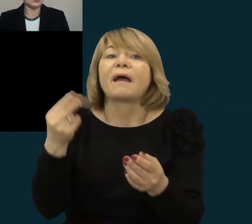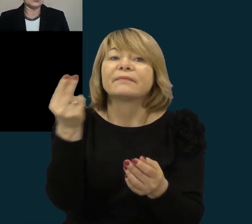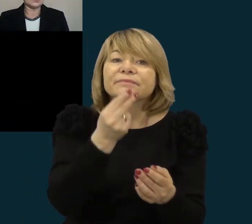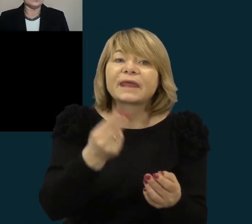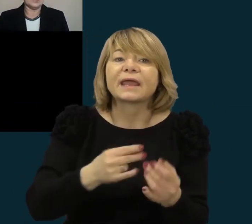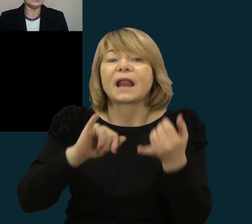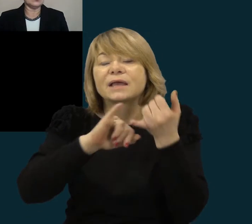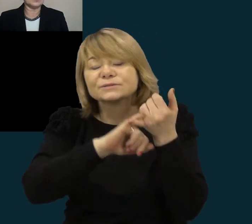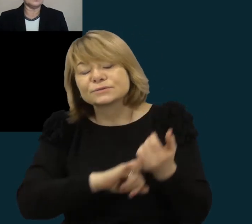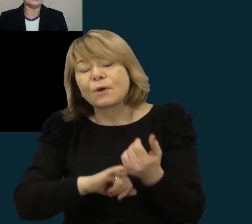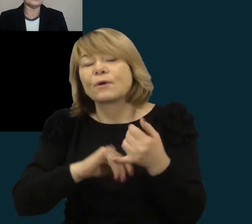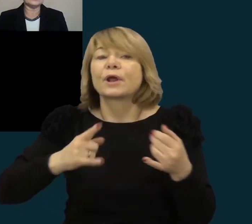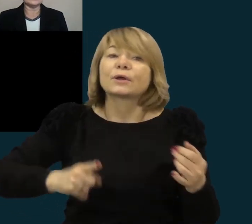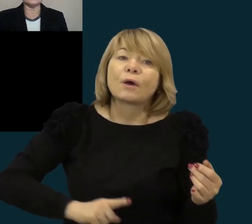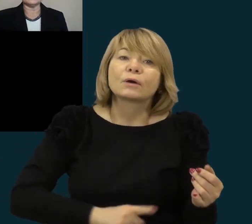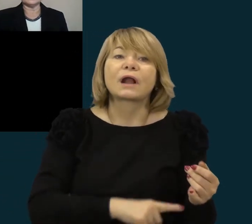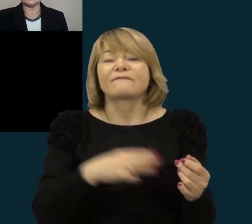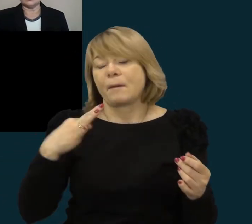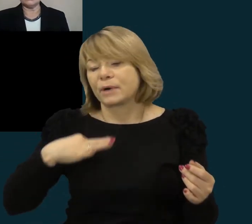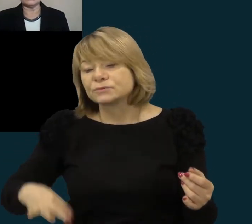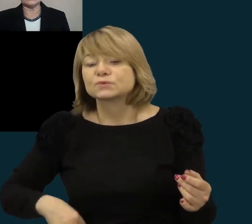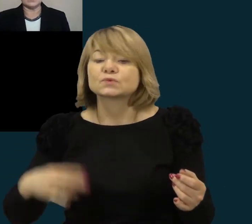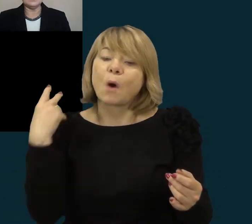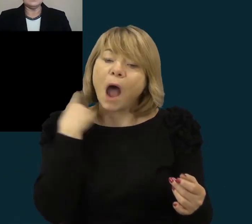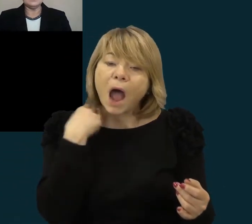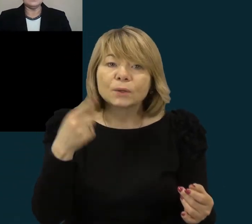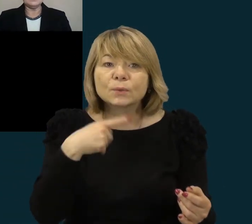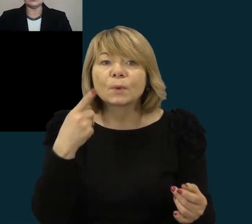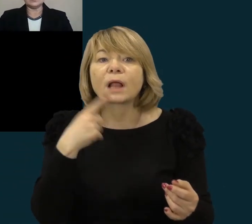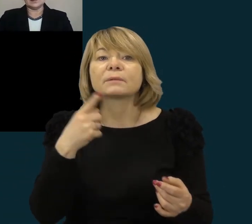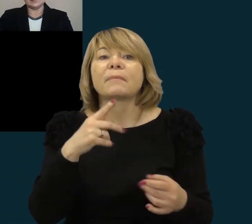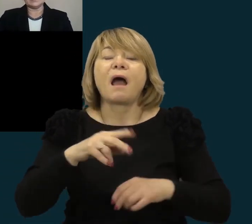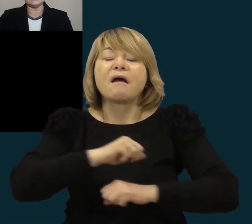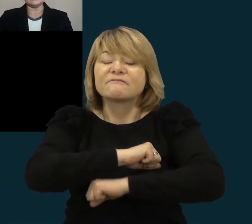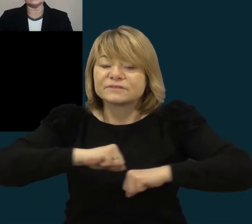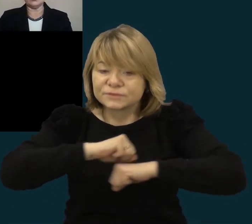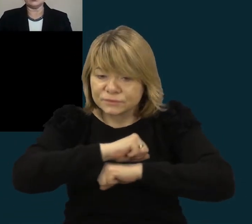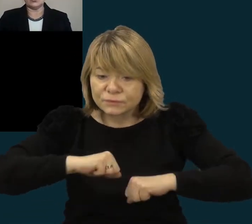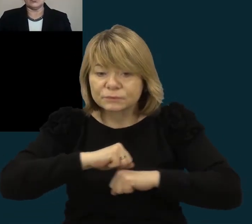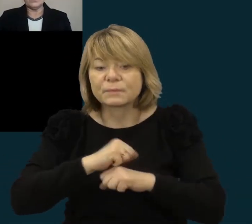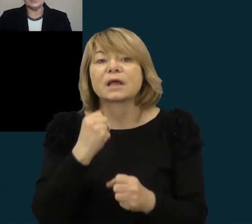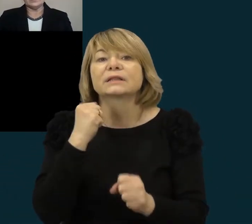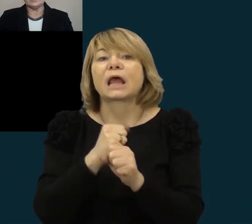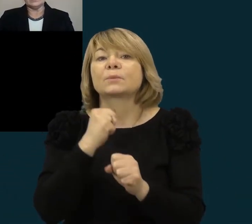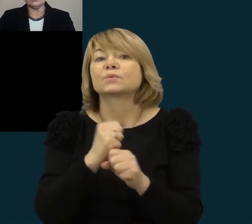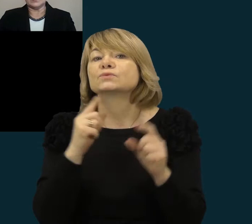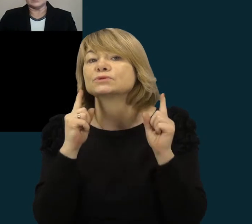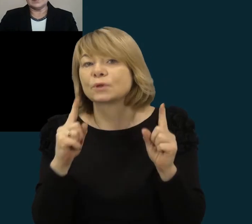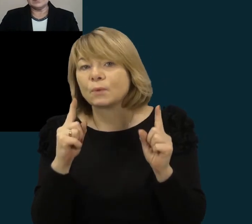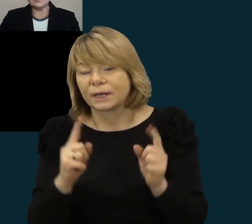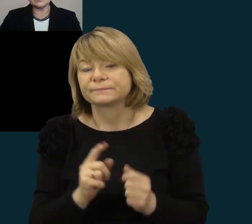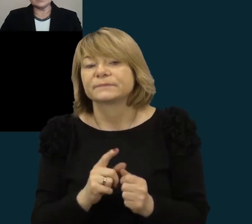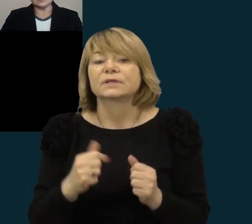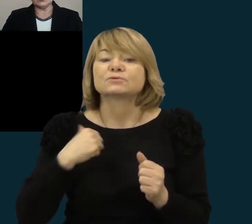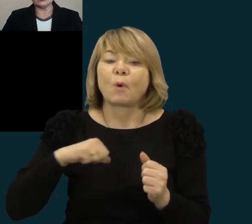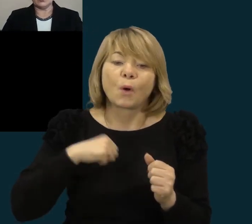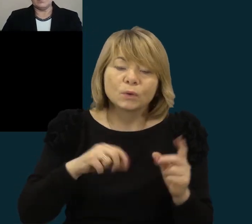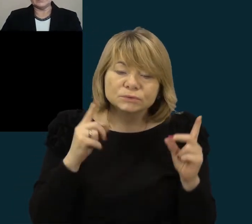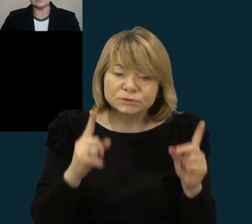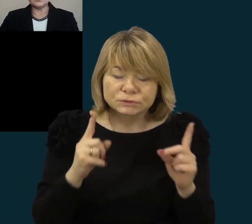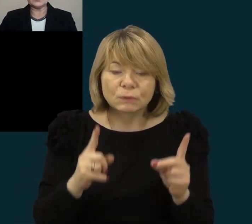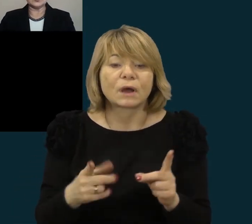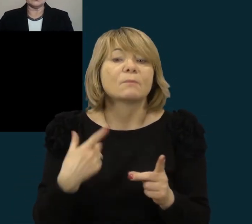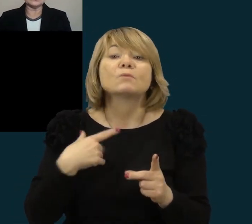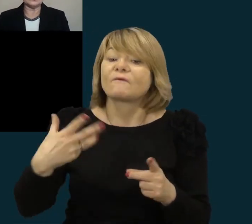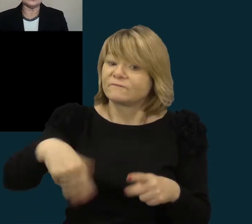prancūzų kalba, anglų kalba, fizinės ūkdymo, žmogaus sauga. Matot, tikrai didelis moktojų kolektyvas, visą mūsų